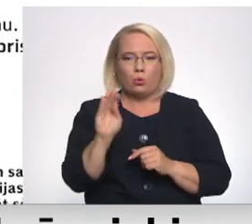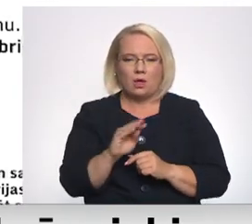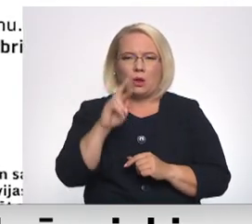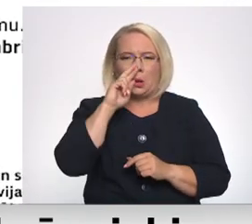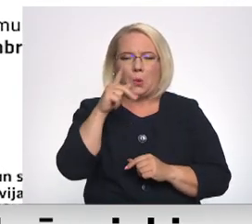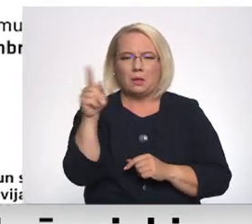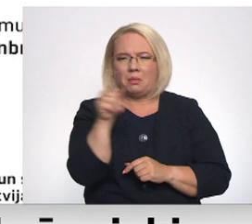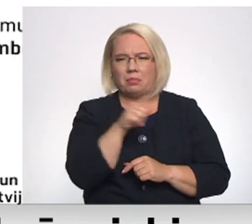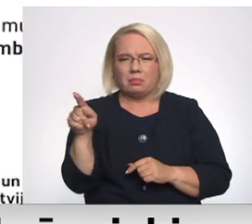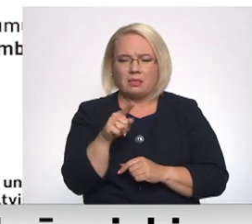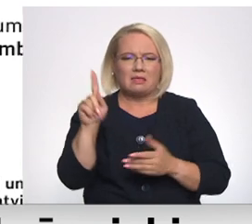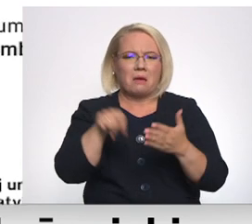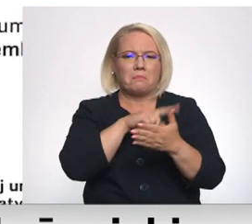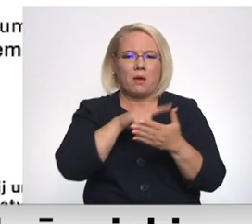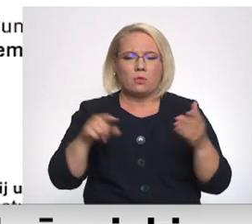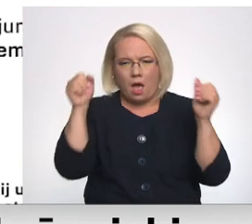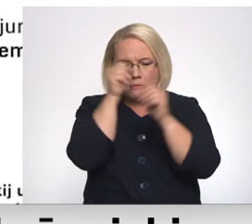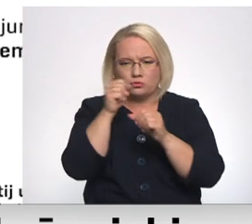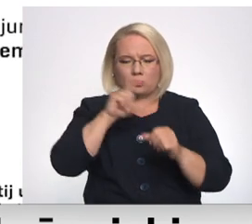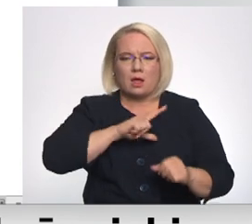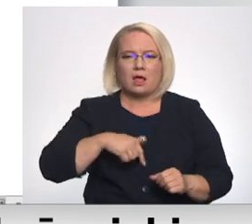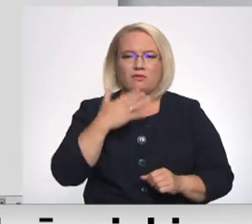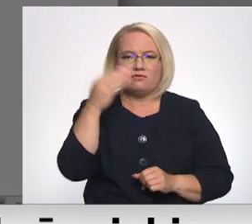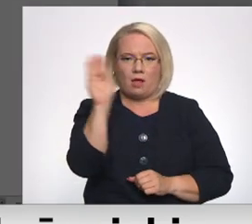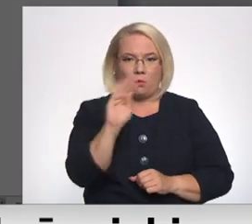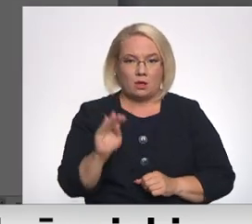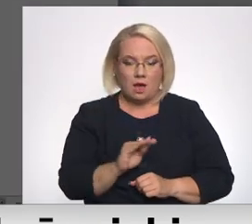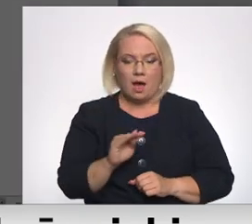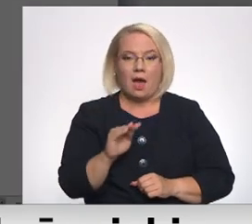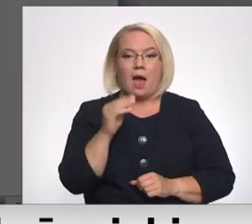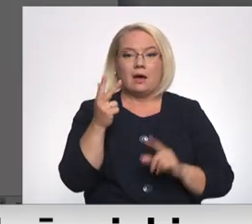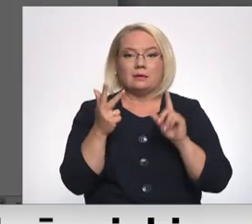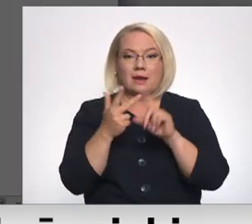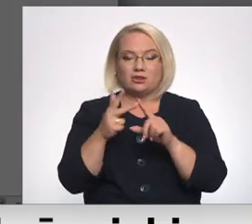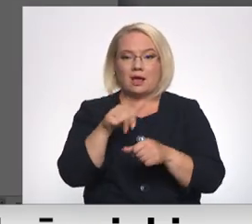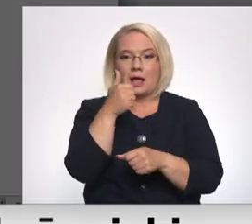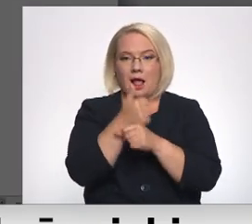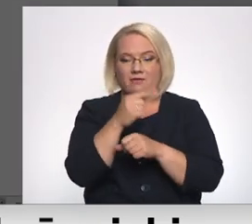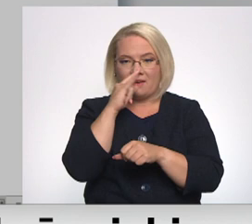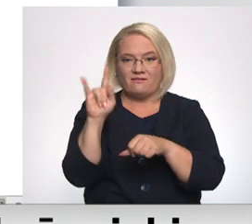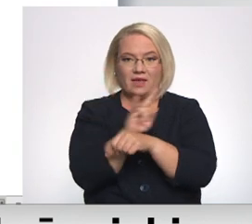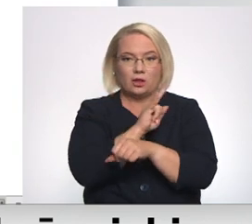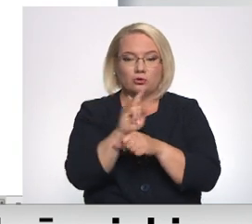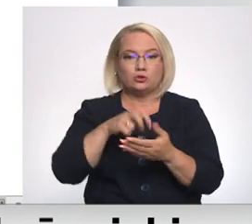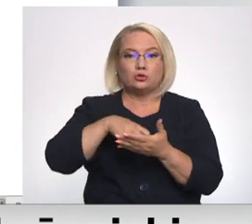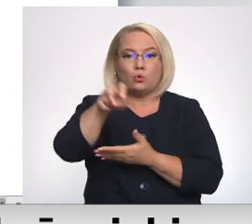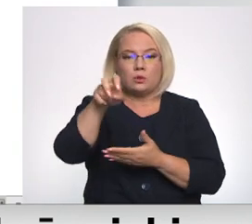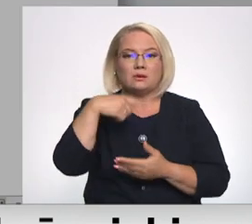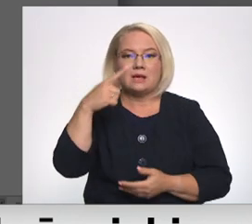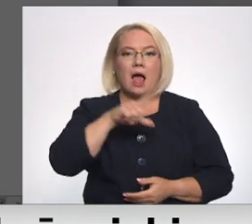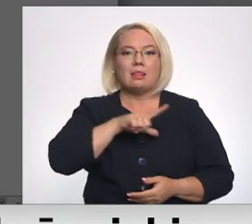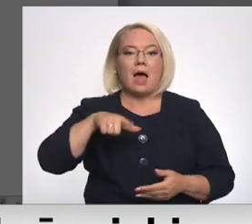kļūdainā un brīžam pat absurdā Latviešu valodā. Trešais un galvenais – viltus ēpasta sūtītājs nosauks par